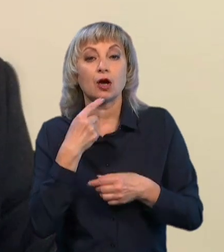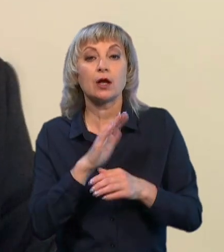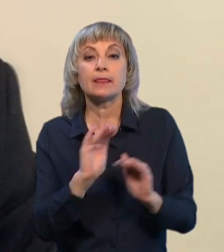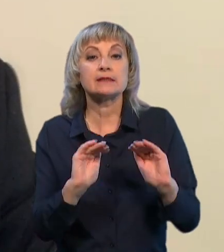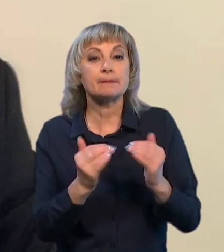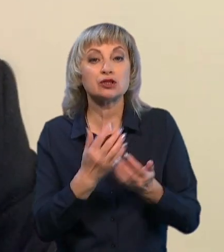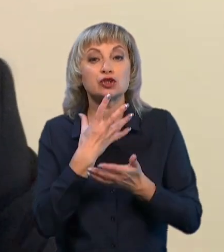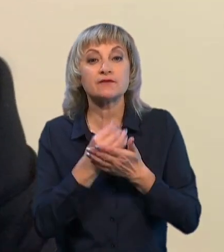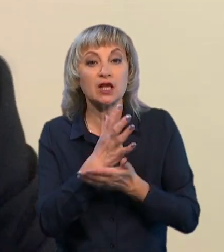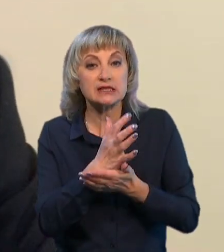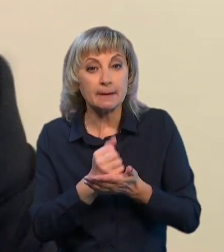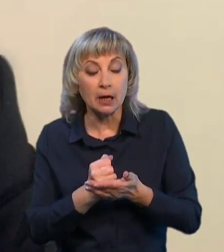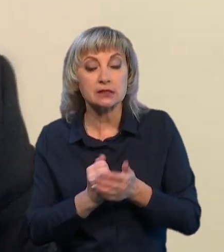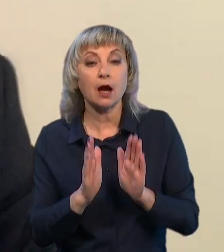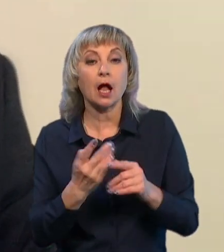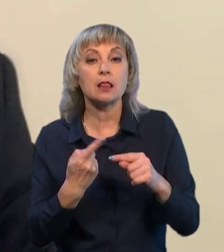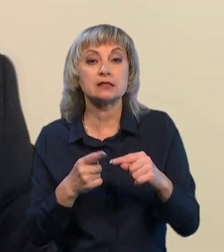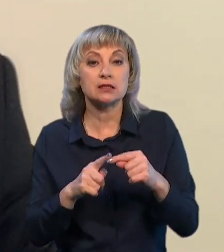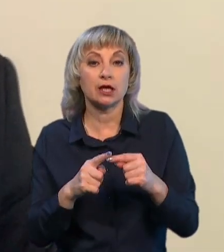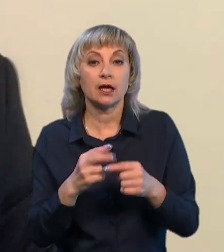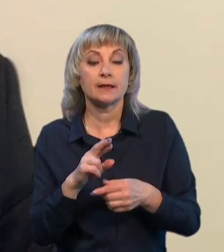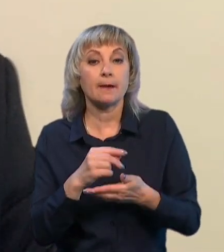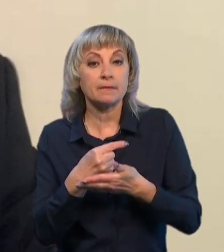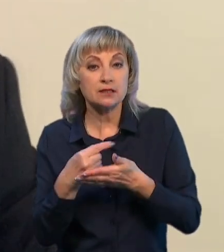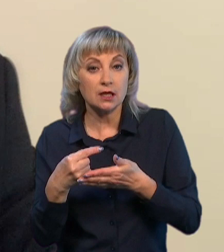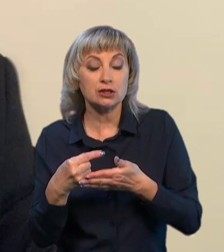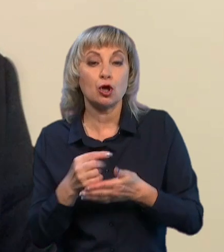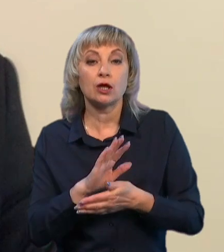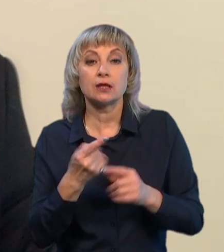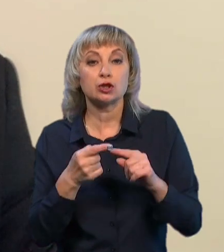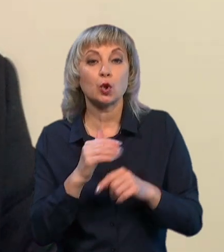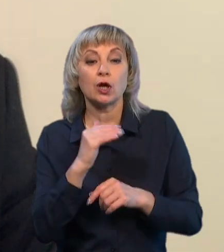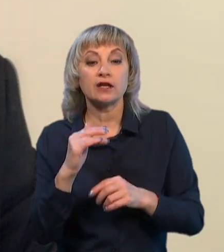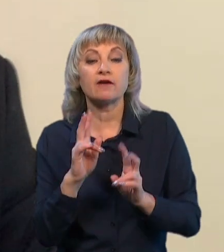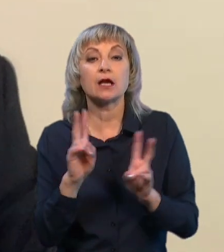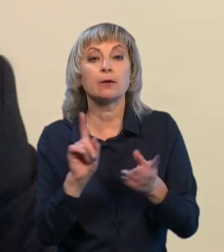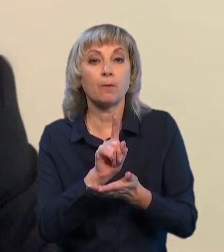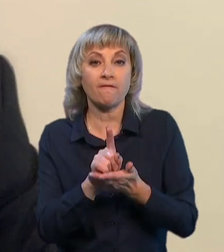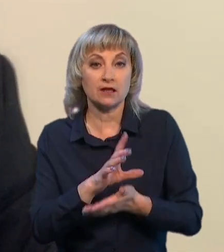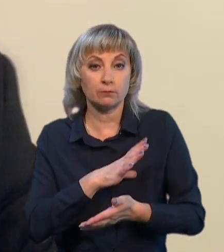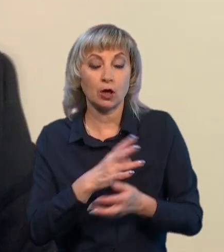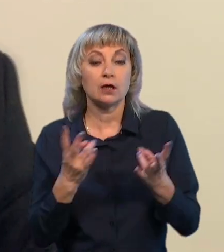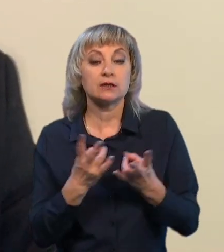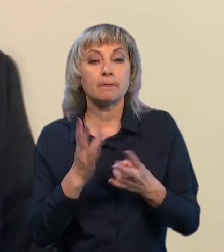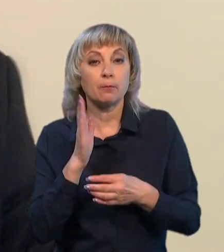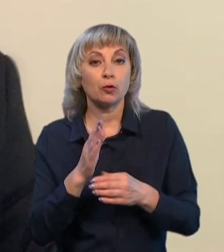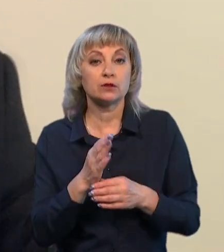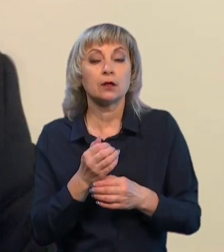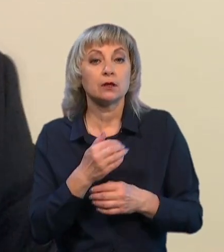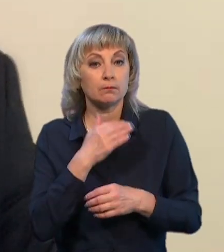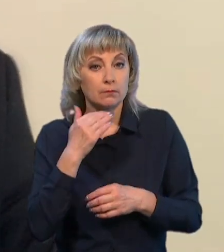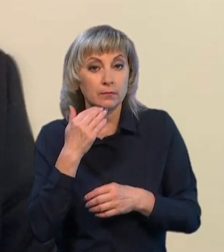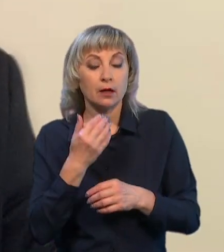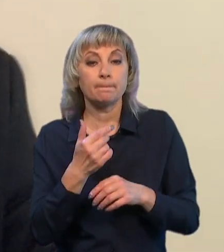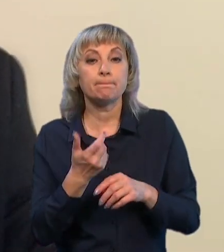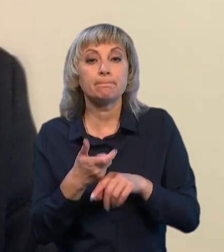свої запаси. Але це ще, я підкреслюю, не той рівень, який повинен бути. Треба дійсно на порядок десятки